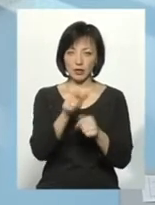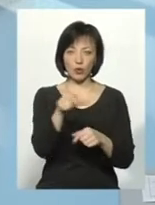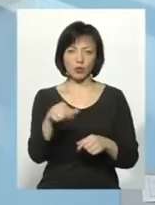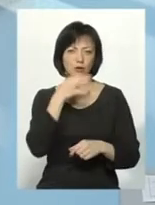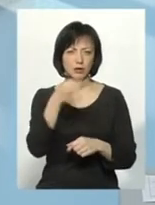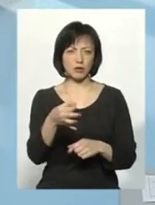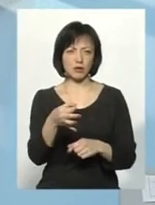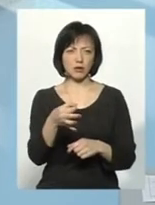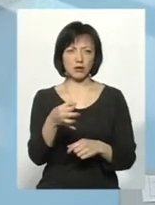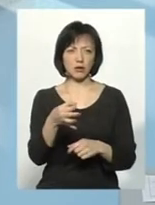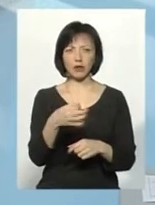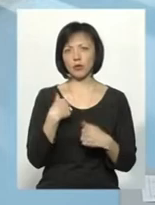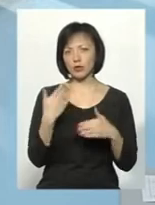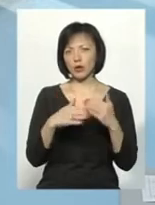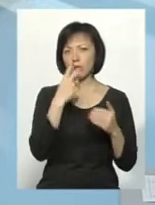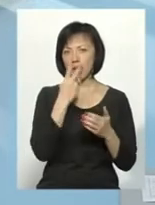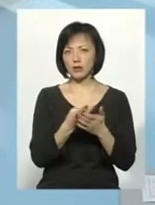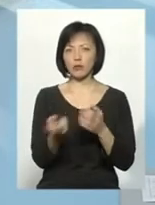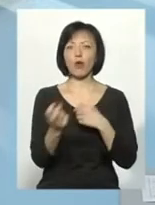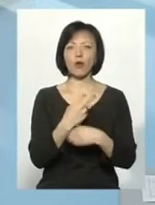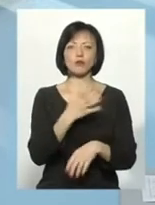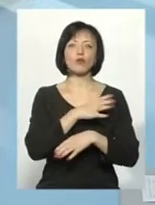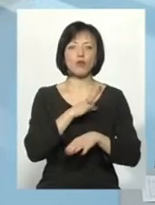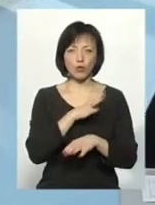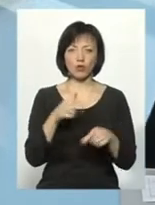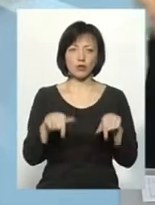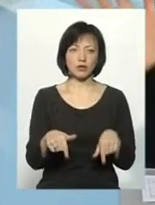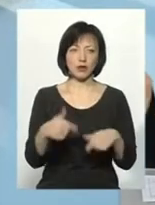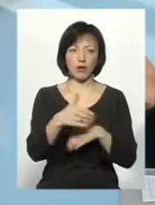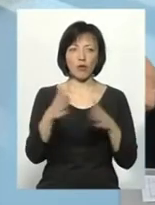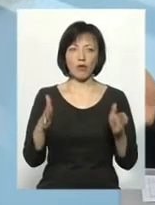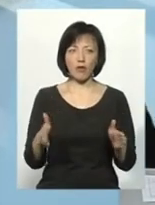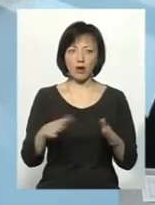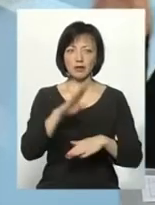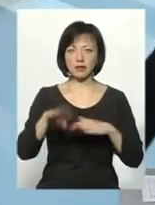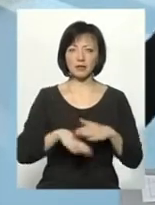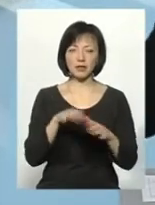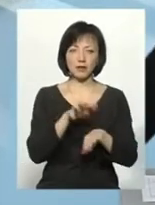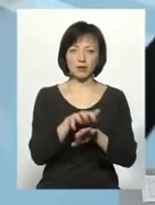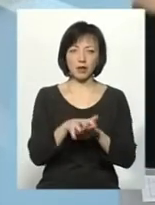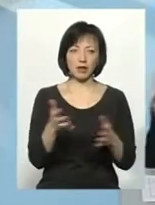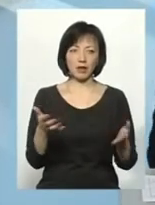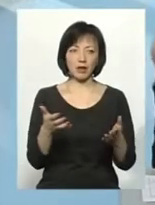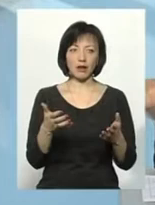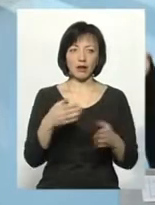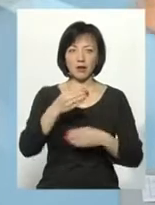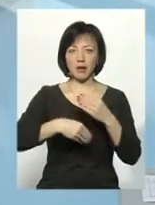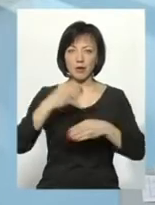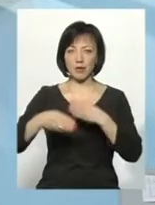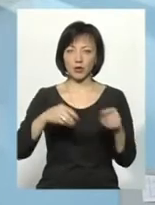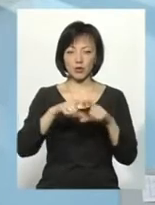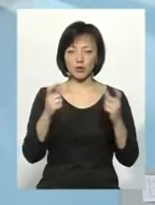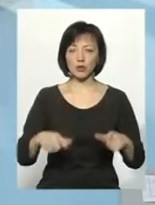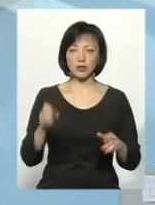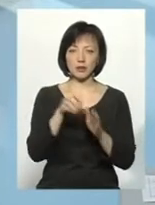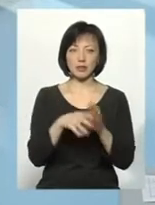кажуть, а, ми вже бачили, ви вже до нас приходили, тут якісь коробки з підвзуття, там, перемотані, скочимо, туда